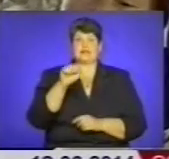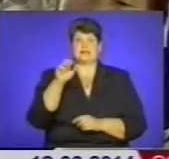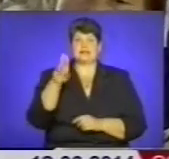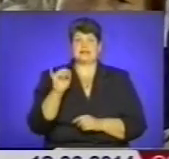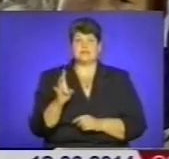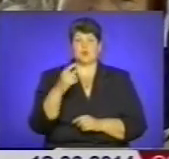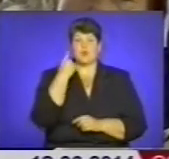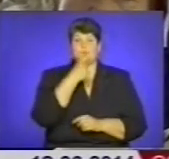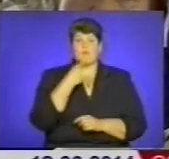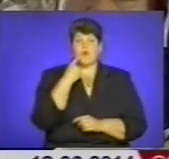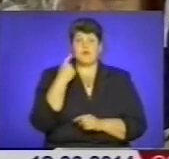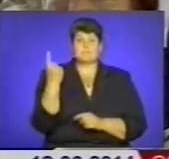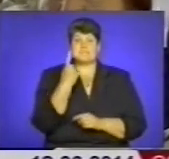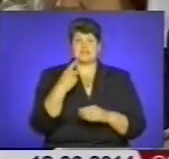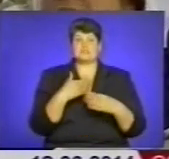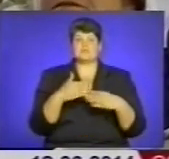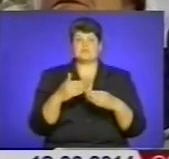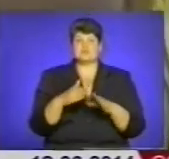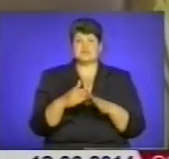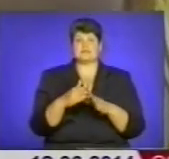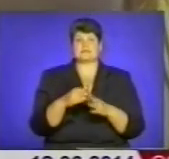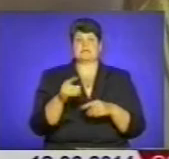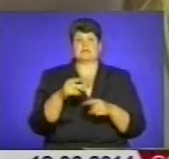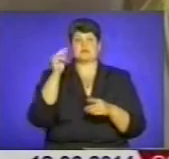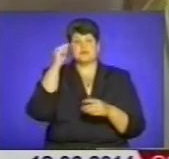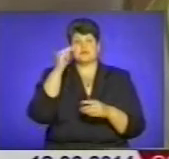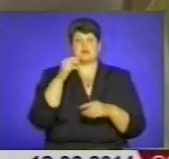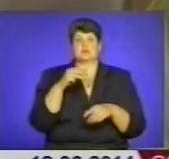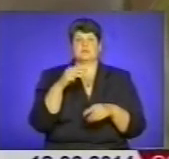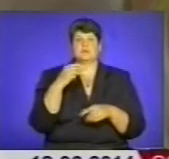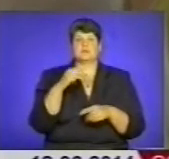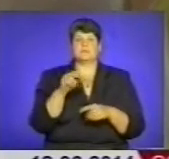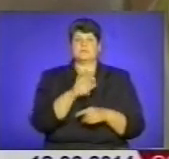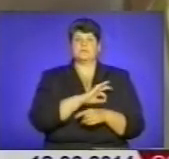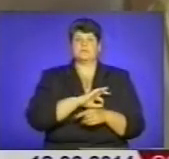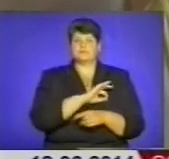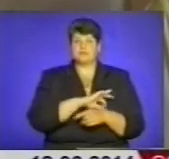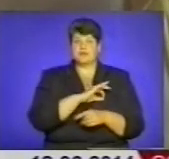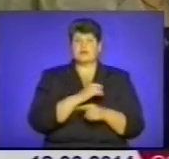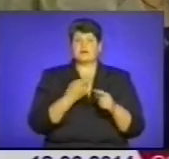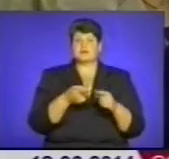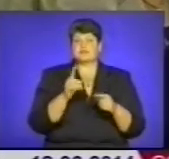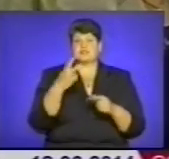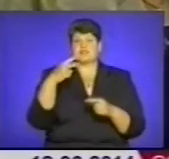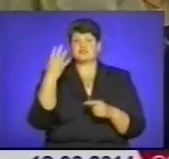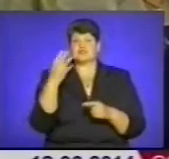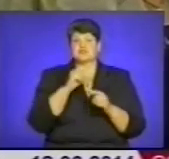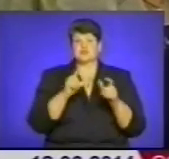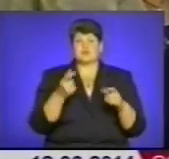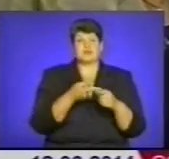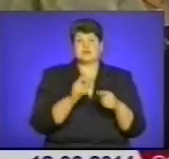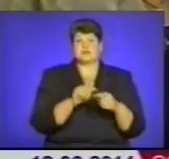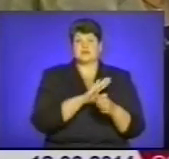випускників цього року з поглибленим вивченням правознавства має колектив 24-ї школи, хоча офіційно цей навчальний заклад ще не є